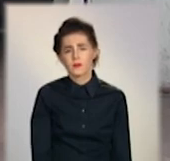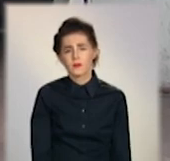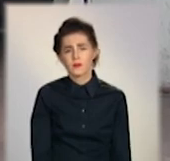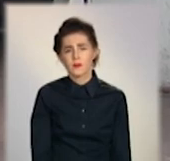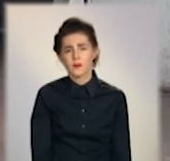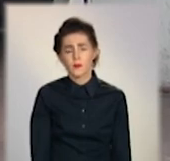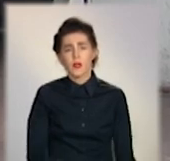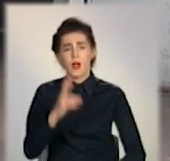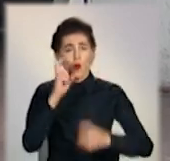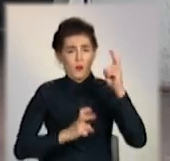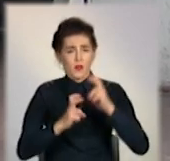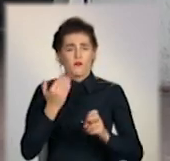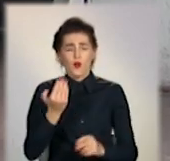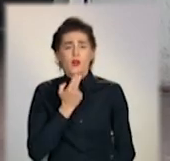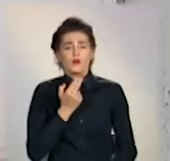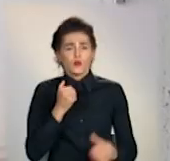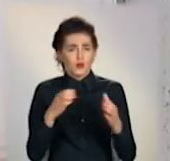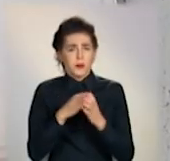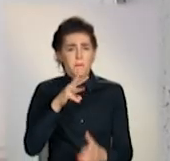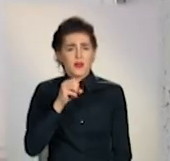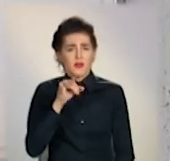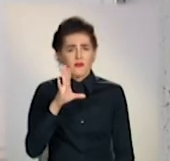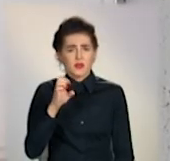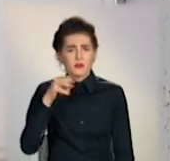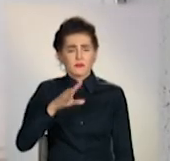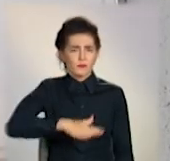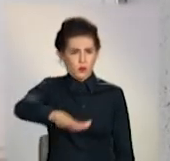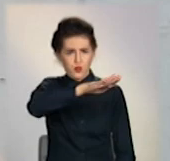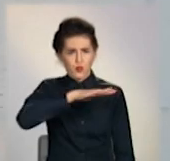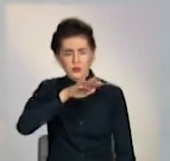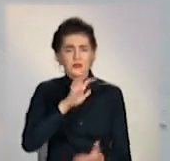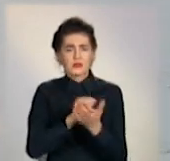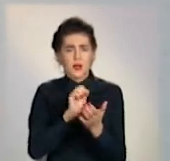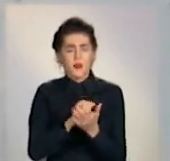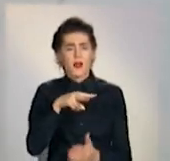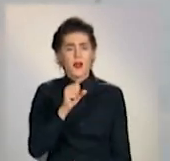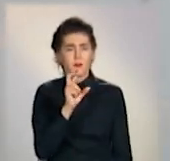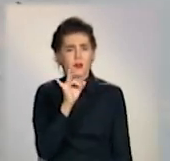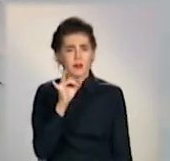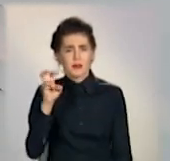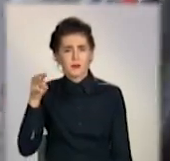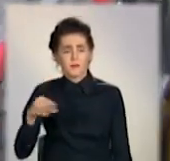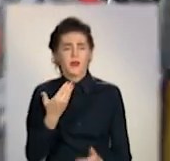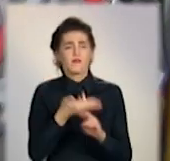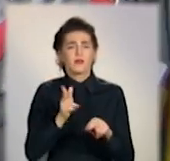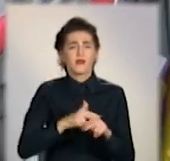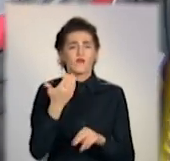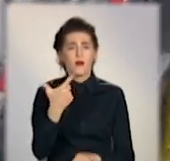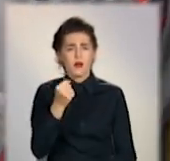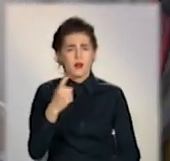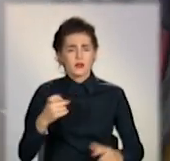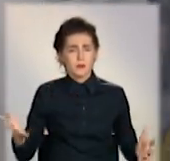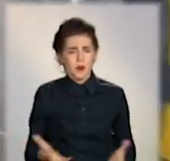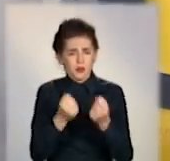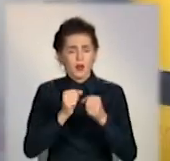Комбінат імені Ілліча групи Метинвест, промполігон для занять, майданчик-лабіринт. Тут газорятувальники відпрацьовують навички в